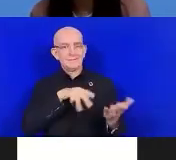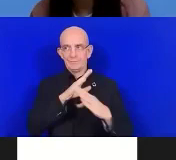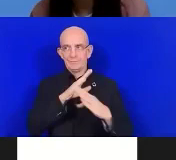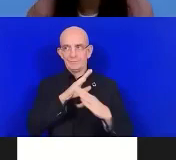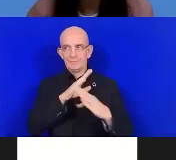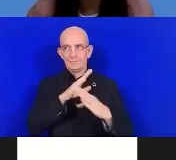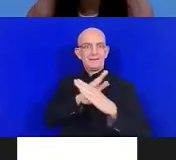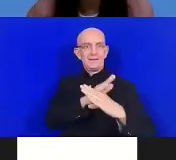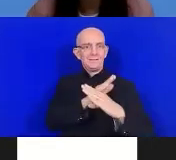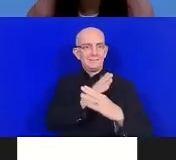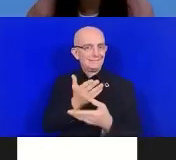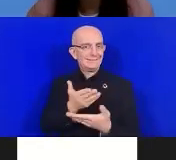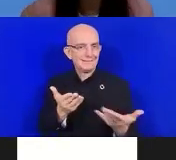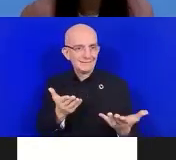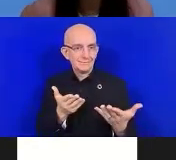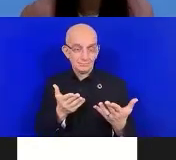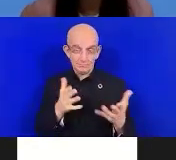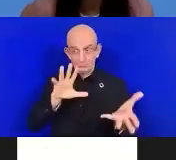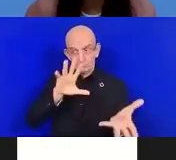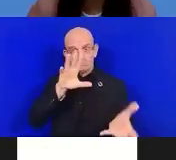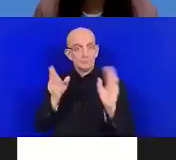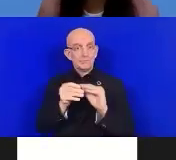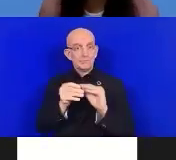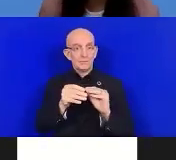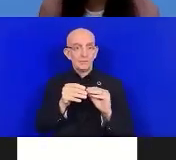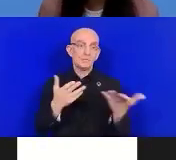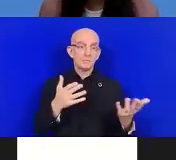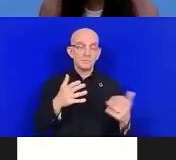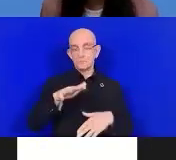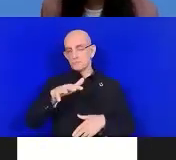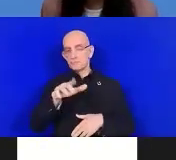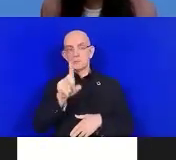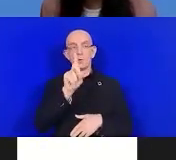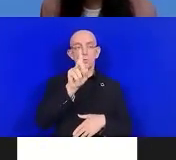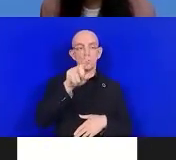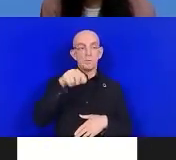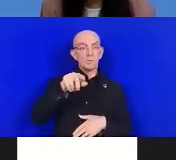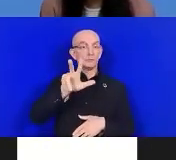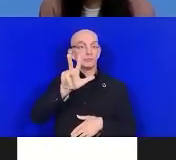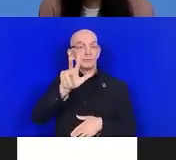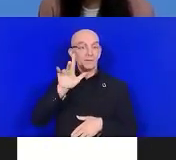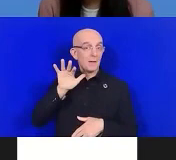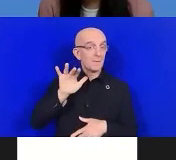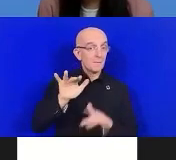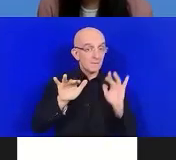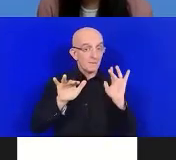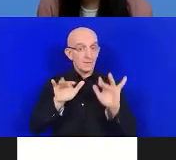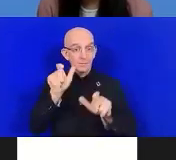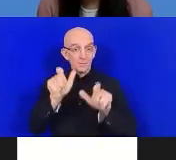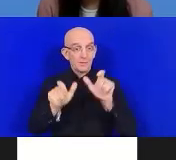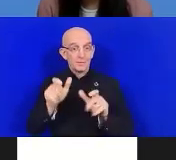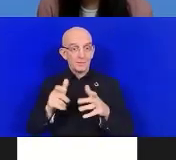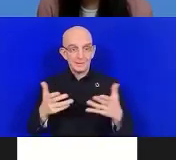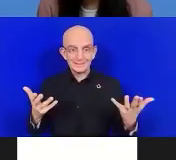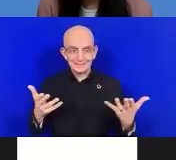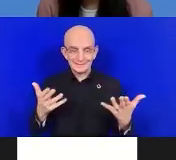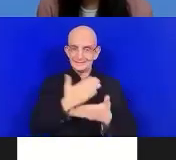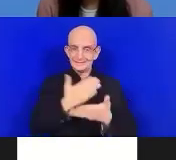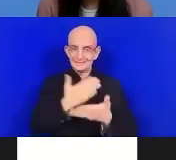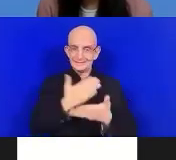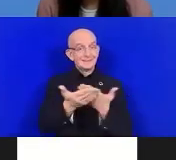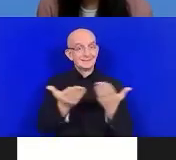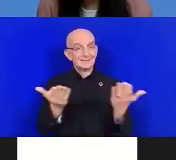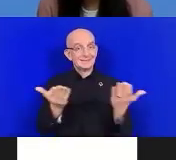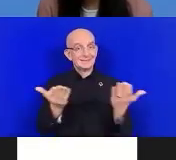l'isolation sociale et logistique. Ceci inclut également les services qui pourraient sauver leur vie